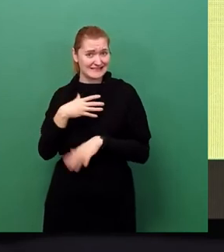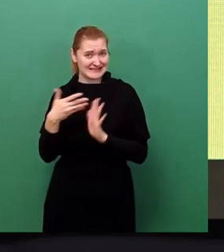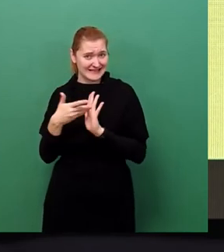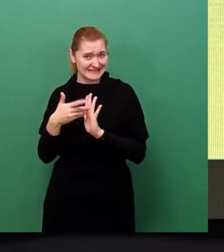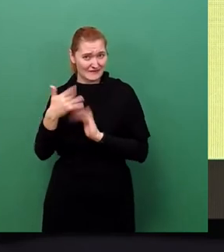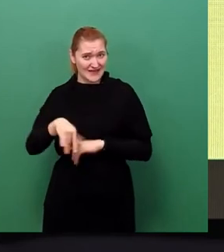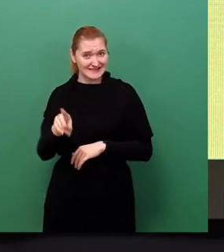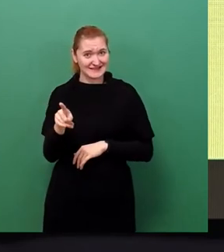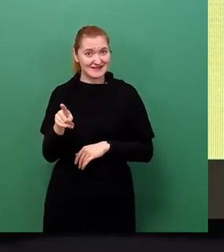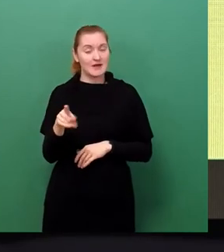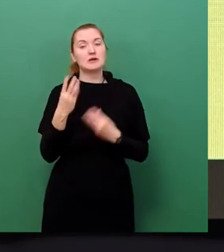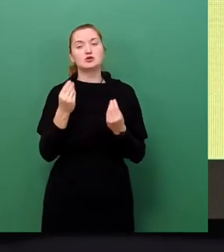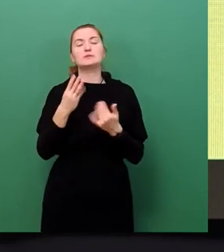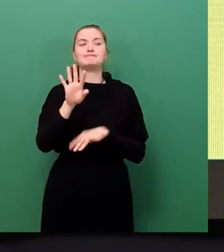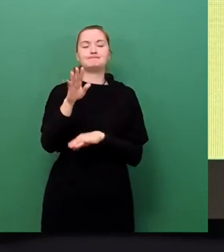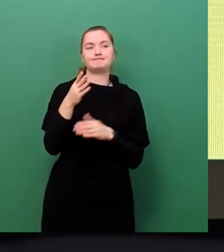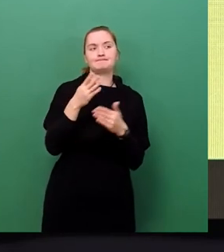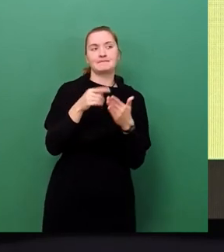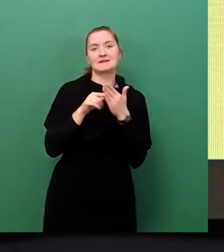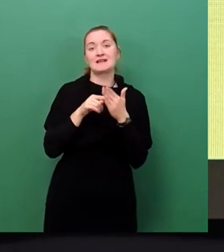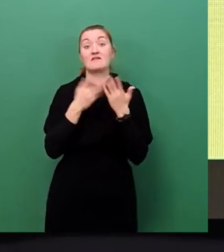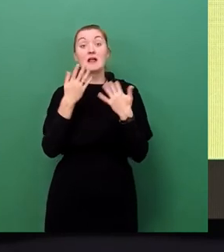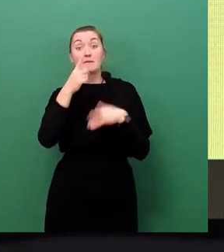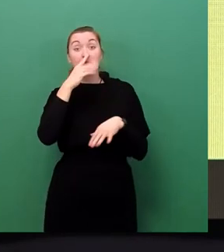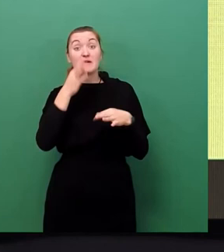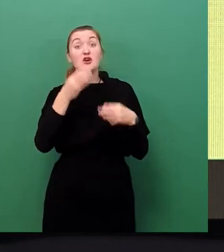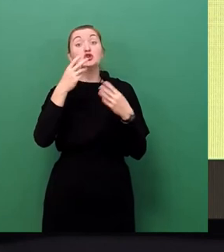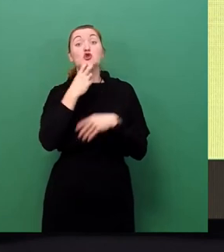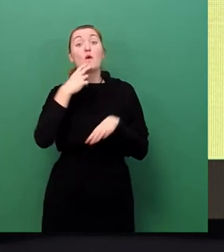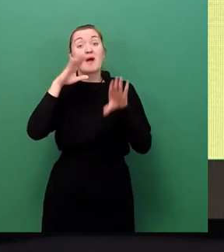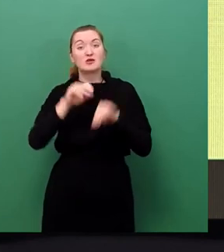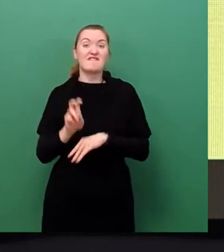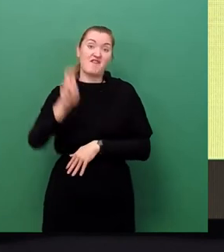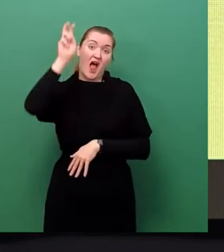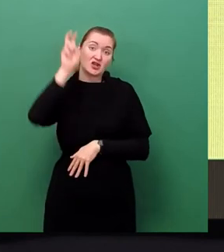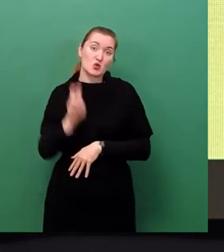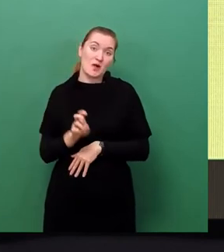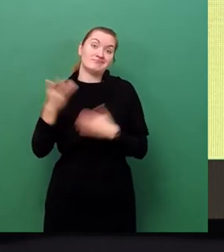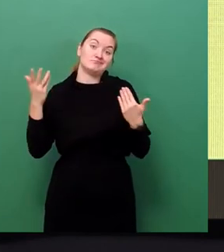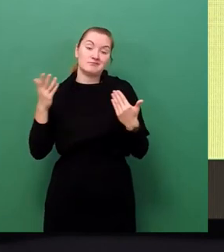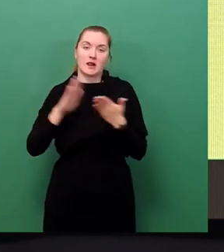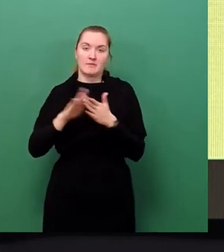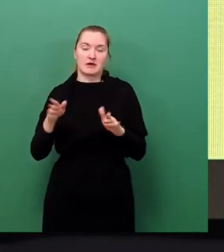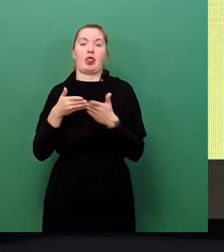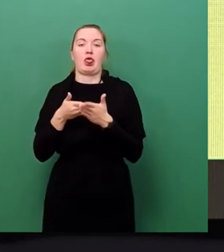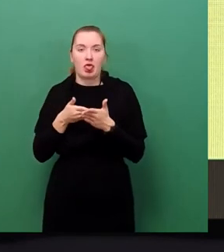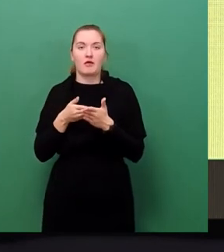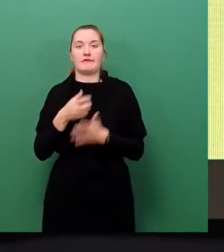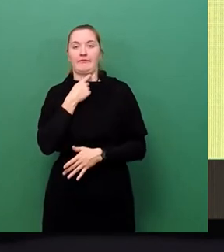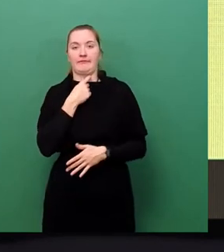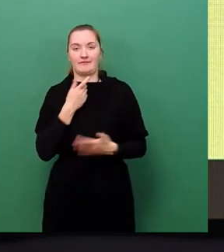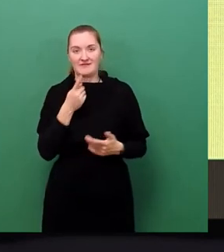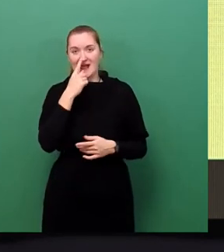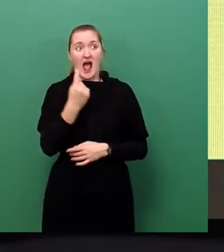naja, wenn der Strom weg ist, geht der Fahrstuhl nicht. Die normale Einsatzroutine, wenn man als einzelner Mensch in einem Fahrstuhl stehen bleibt, ist der